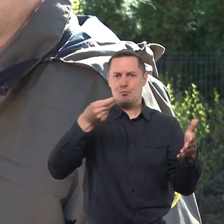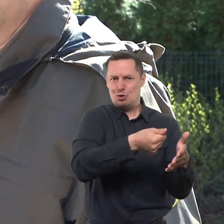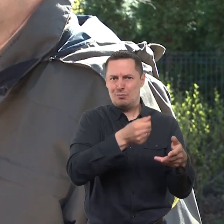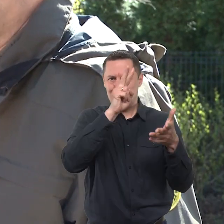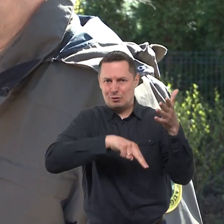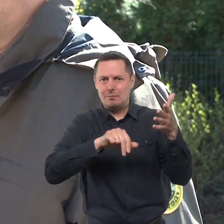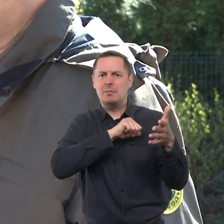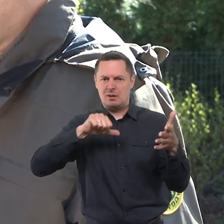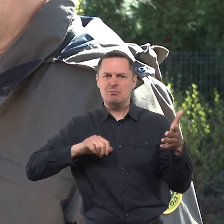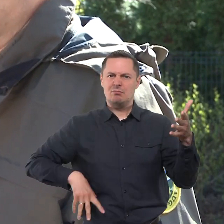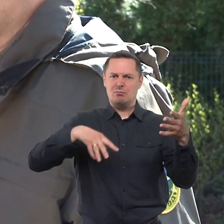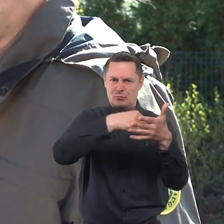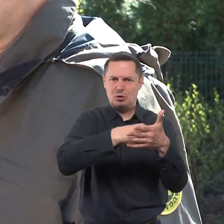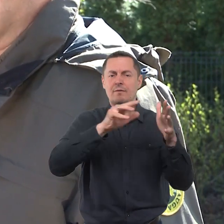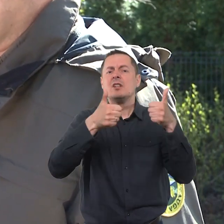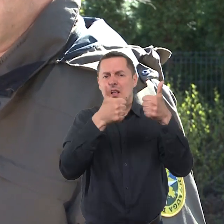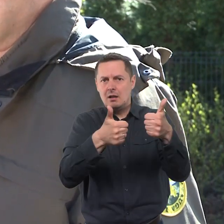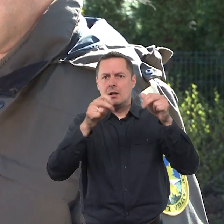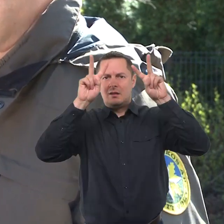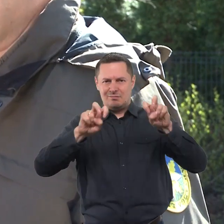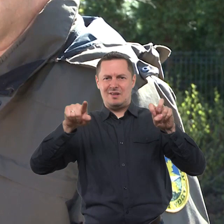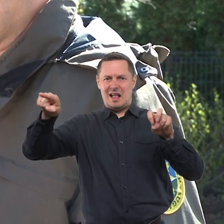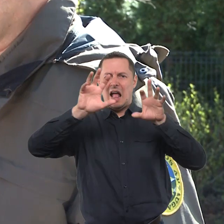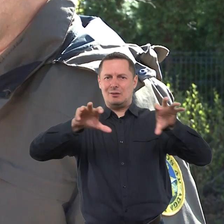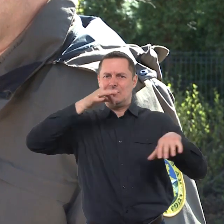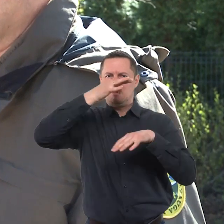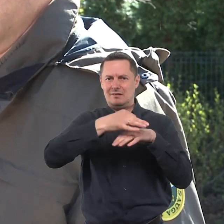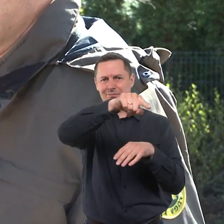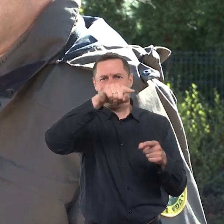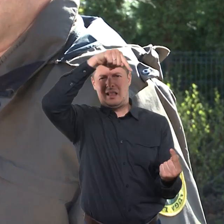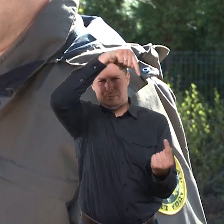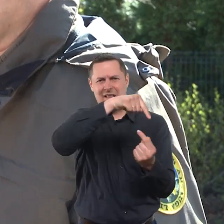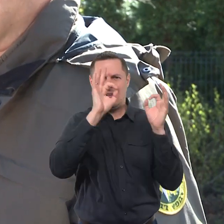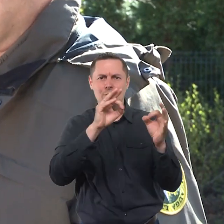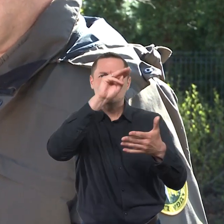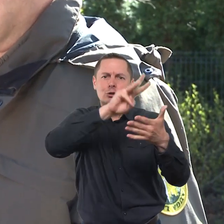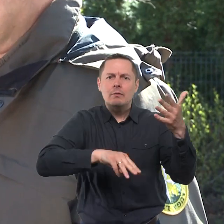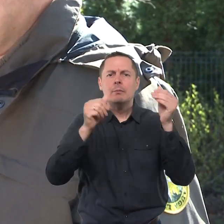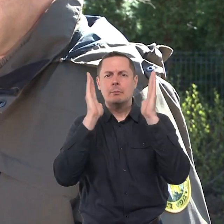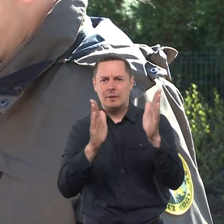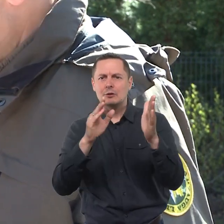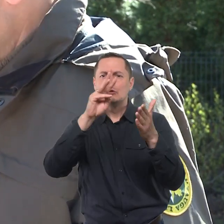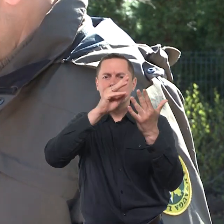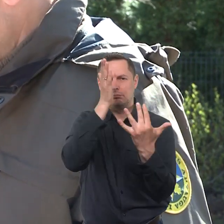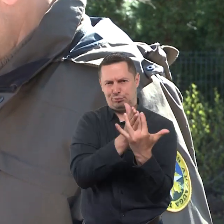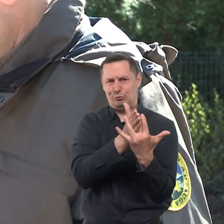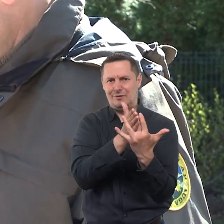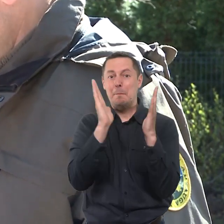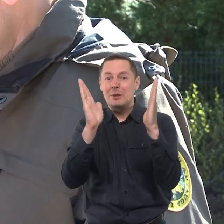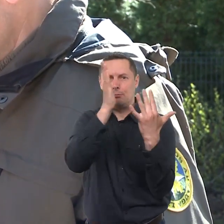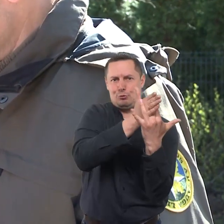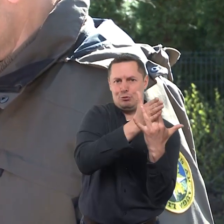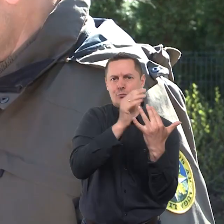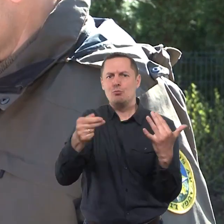geranoriškai žalą aplinkai, taikoma administratinė atsakomybė, tai administracinis nurodymas pusė mažosius baudos. Tai, sakykime,